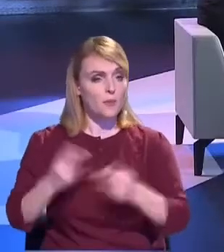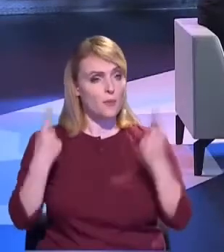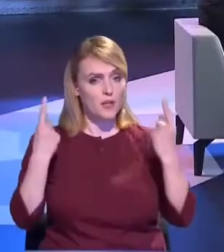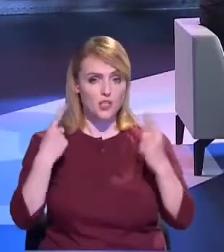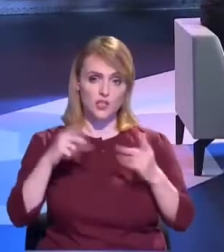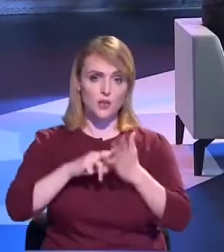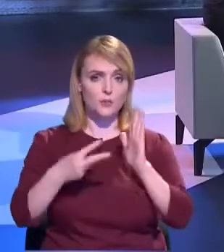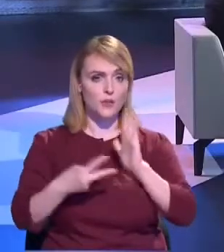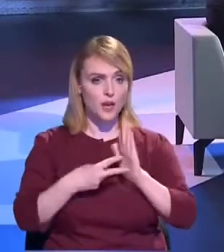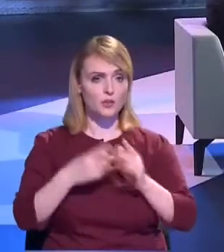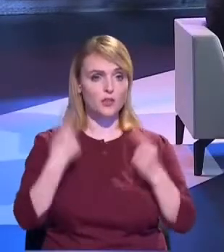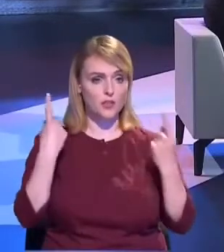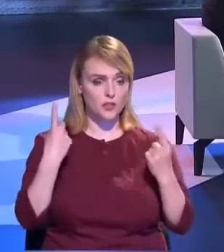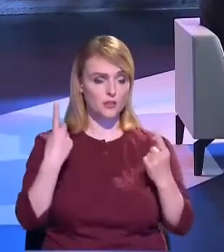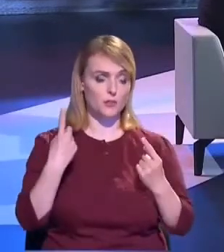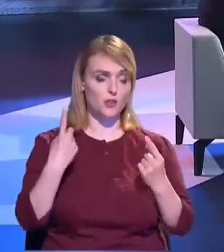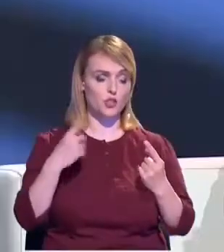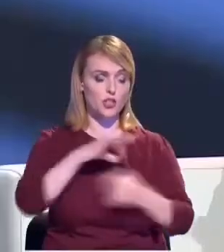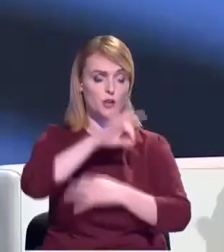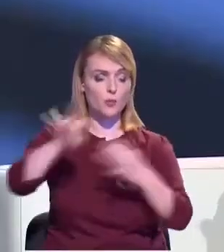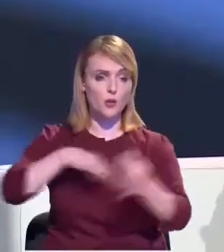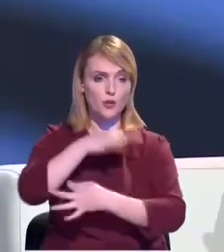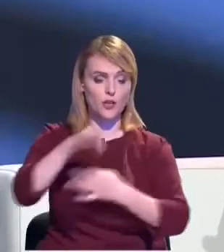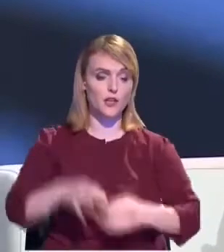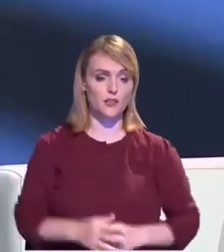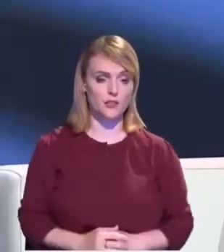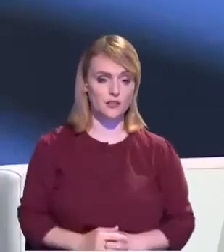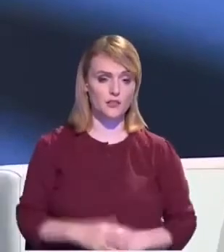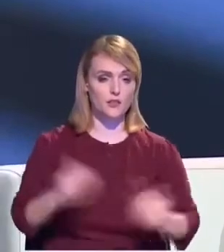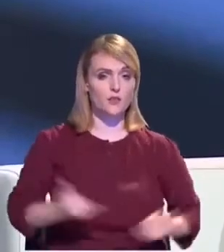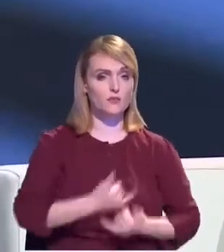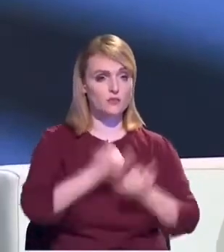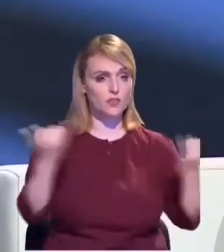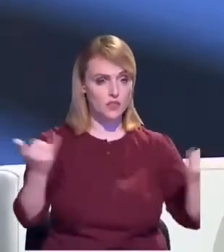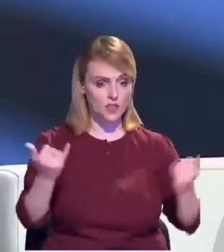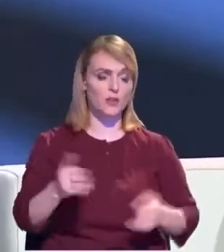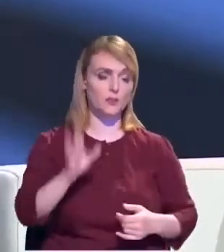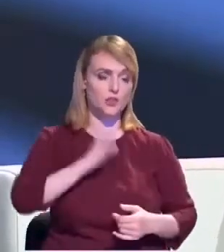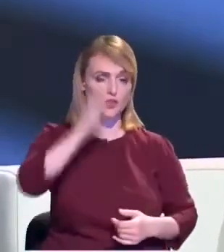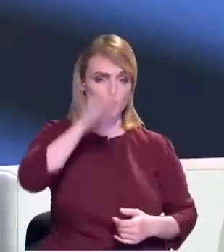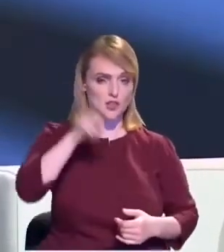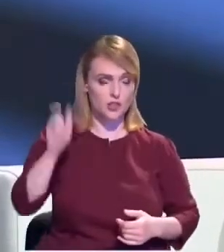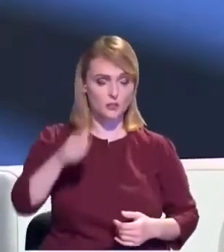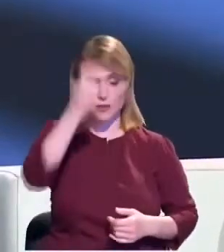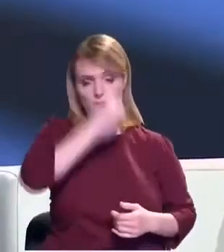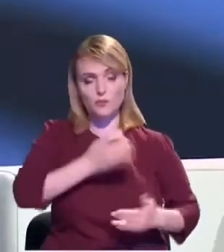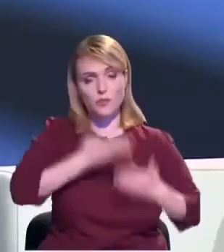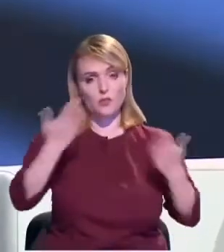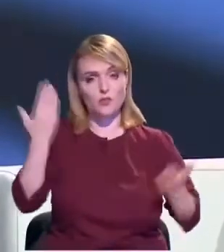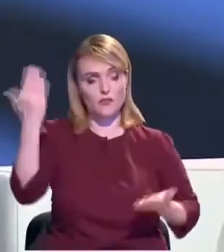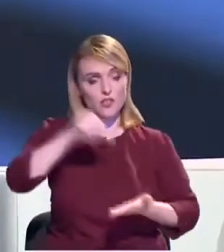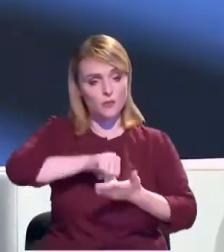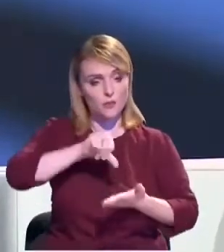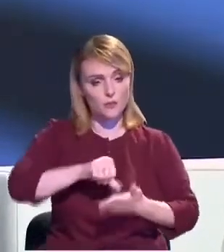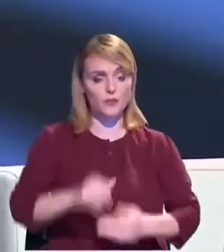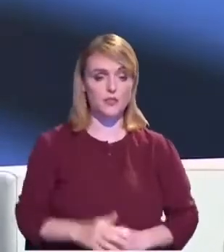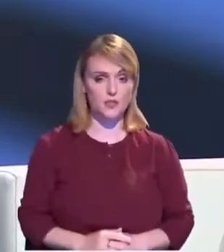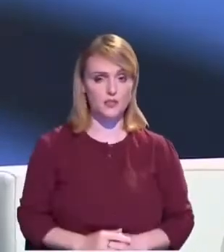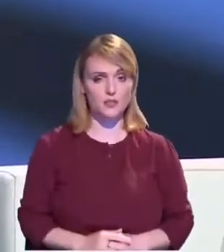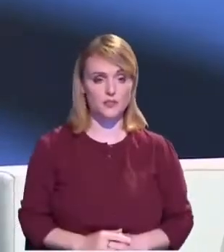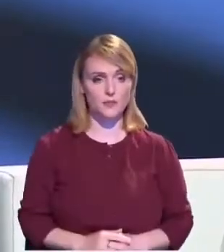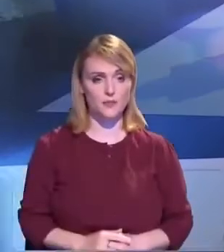Stimați invitați, domn, stimață doamnă, vă mulțumim foarte frumos pentru prezența dumneavoastră în cadrul